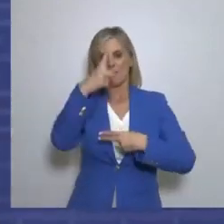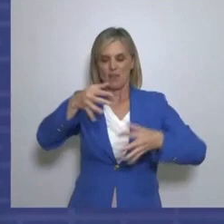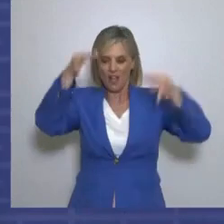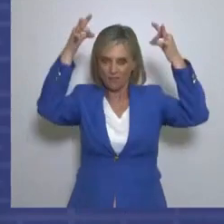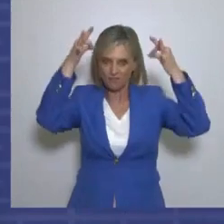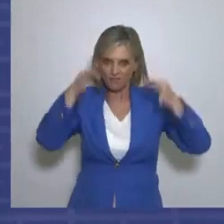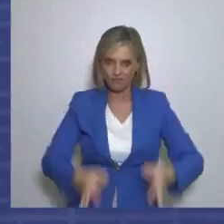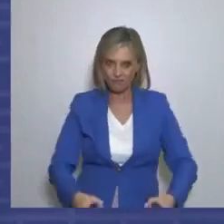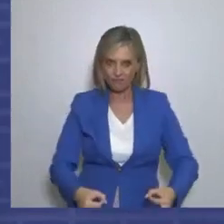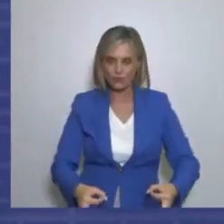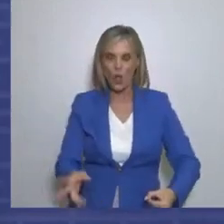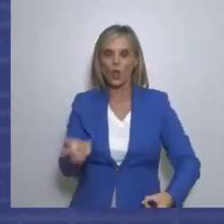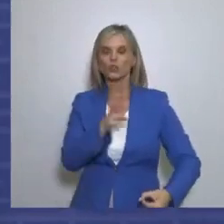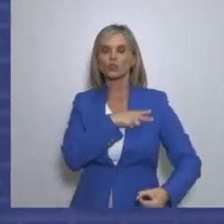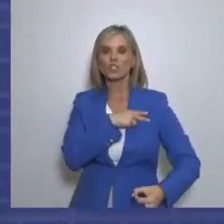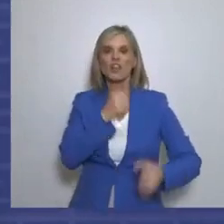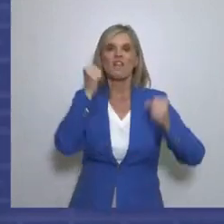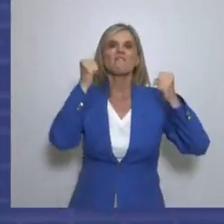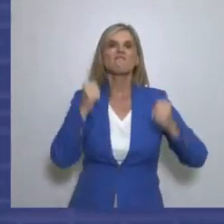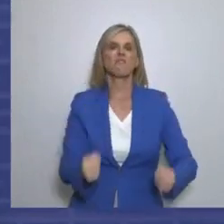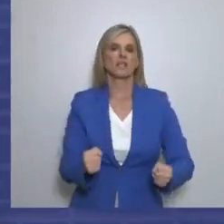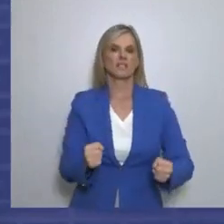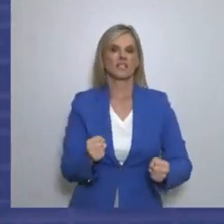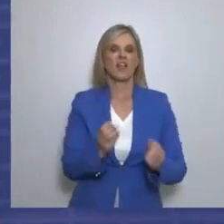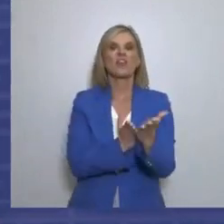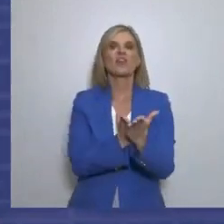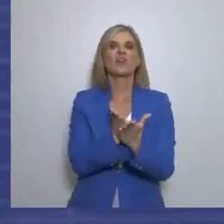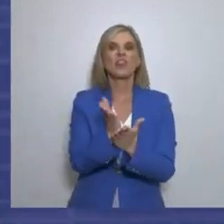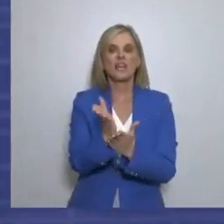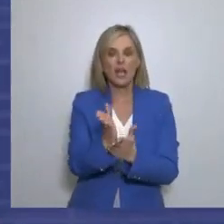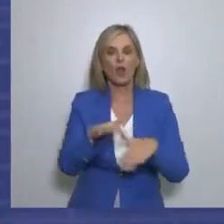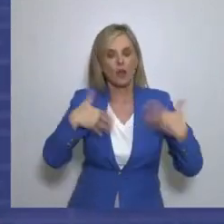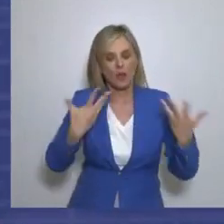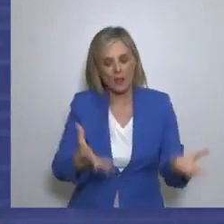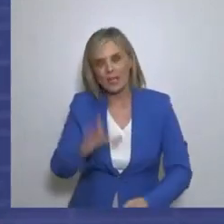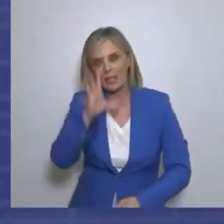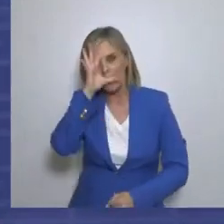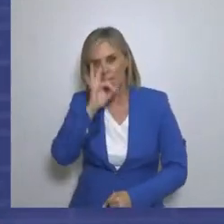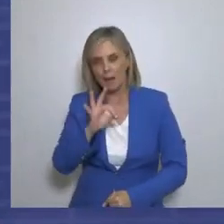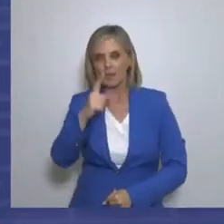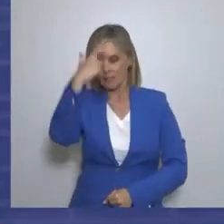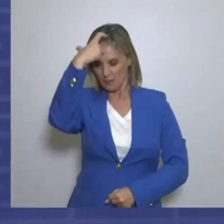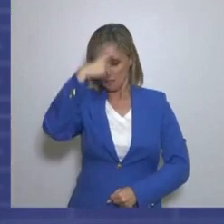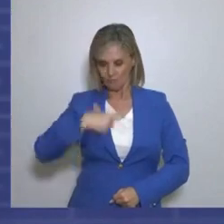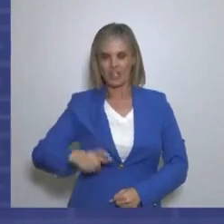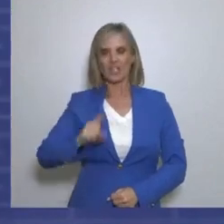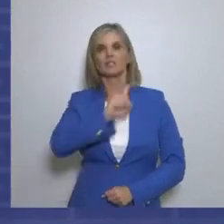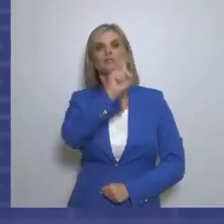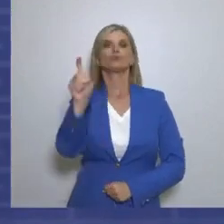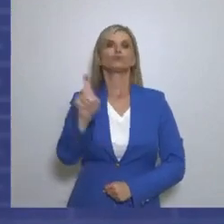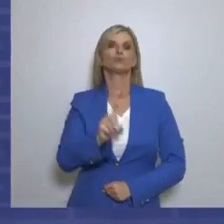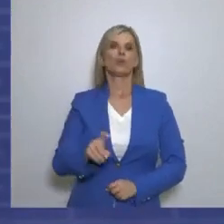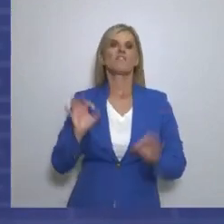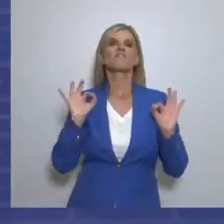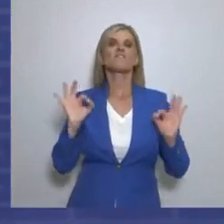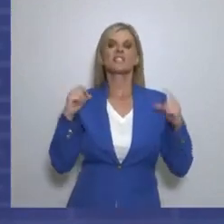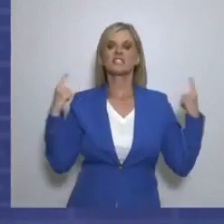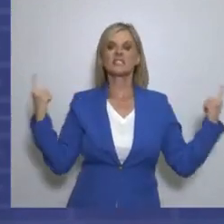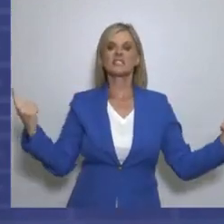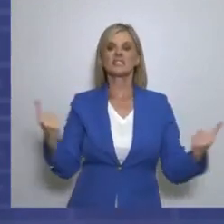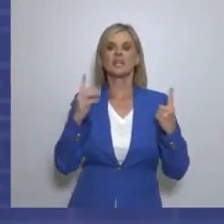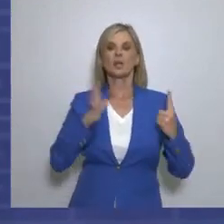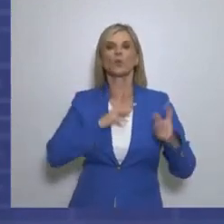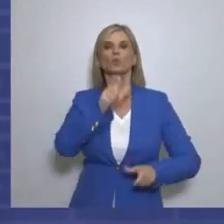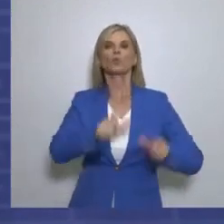Και φυσιολογική βάση Γιατί το δίκαιό μας είναι πραγματικά Η ίδια μας ύπαρξη Η ίδια η φυσιολογία του κάθε